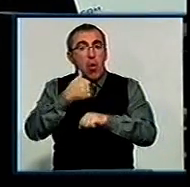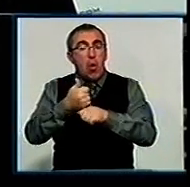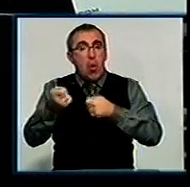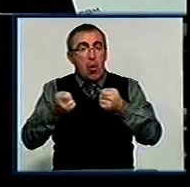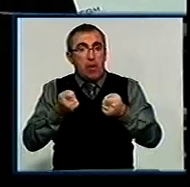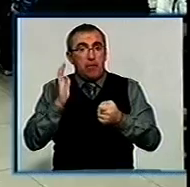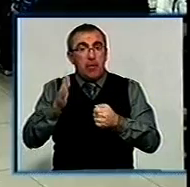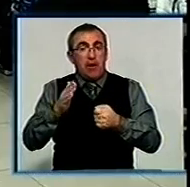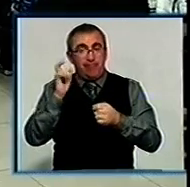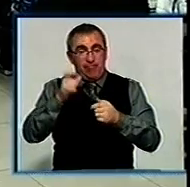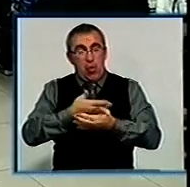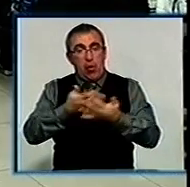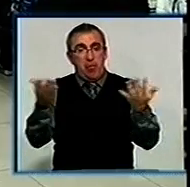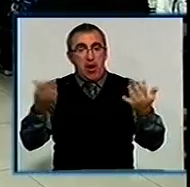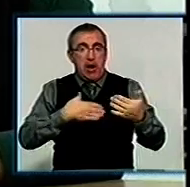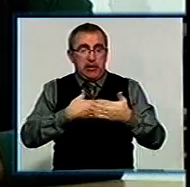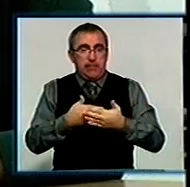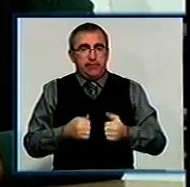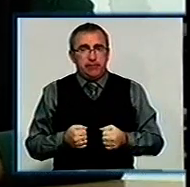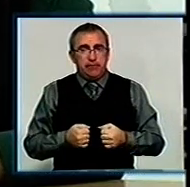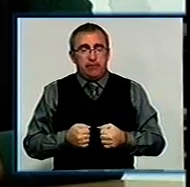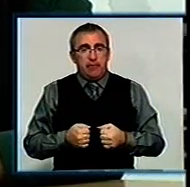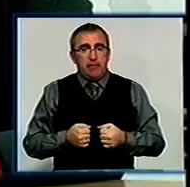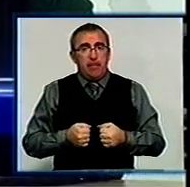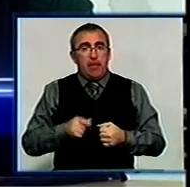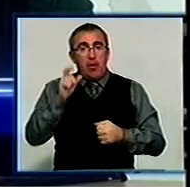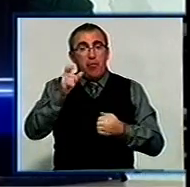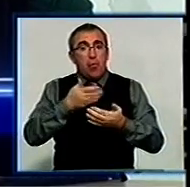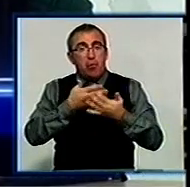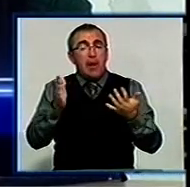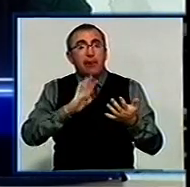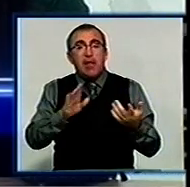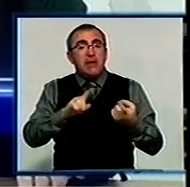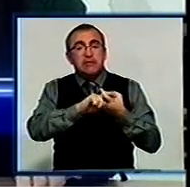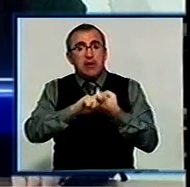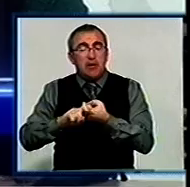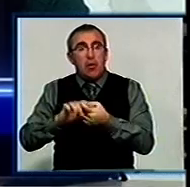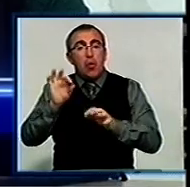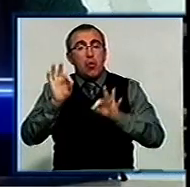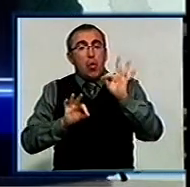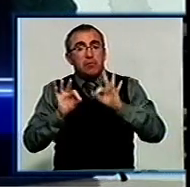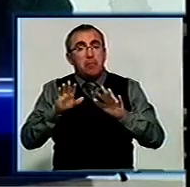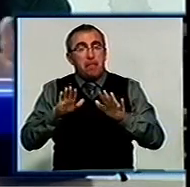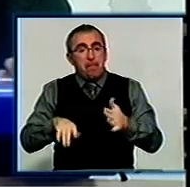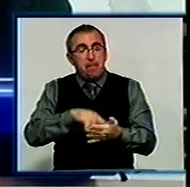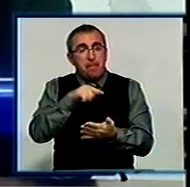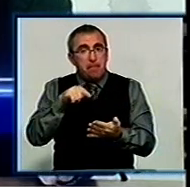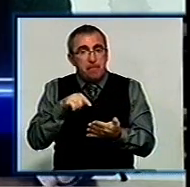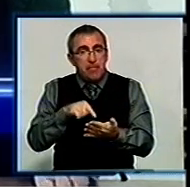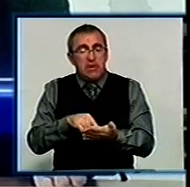зустрічі перед громадою, кажуть активісти. Індекс публічності не залежить від розміру міста, від